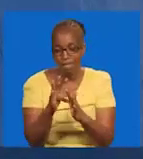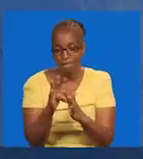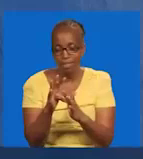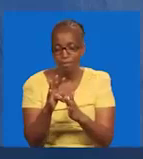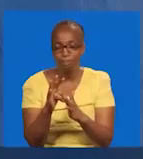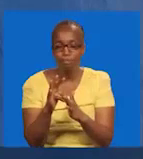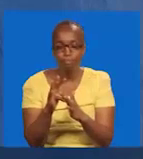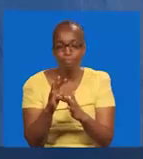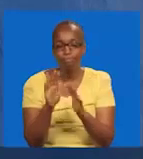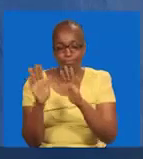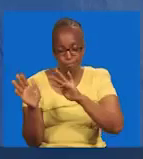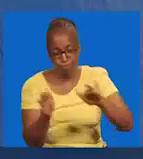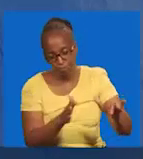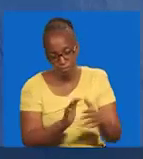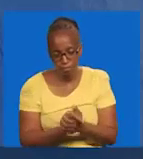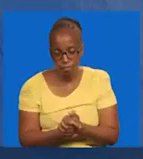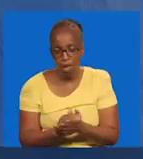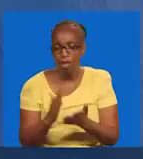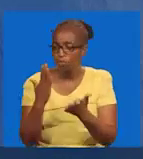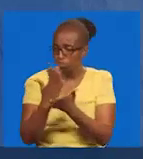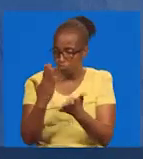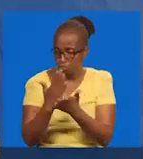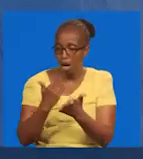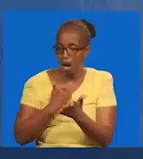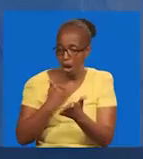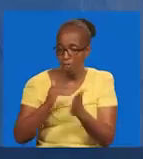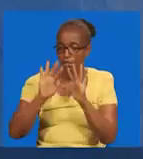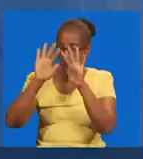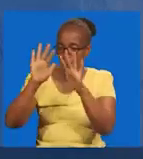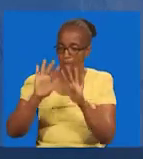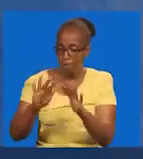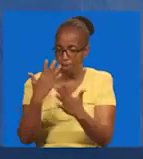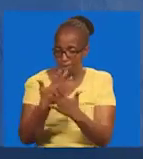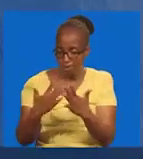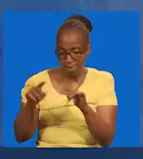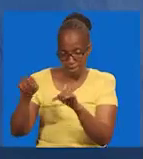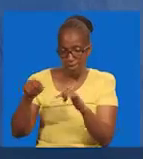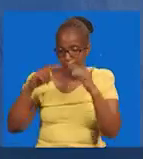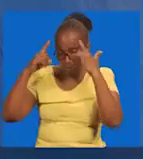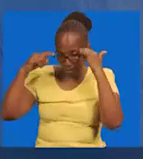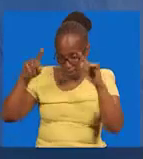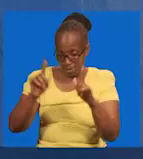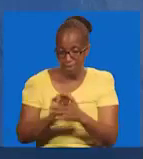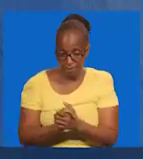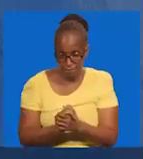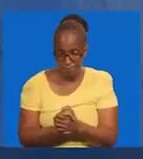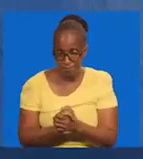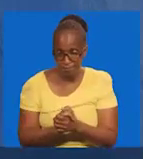Kuna mambu ambayo ni muhimu kwa ushindi huu wakaburi.